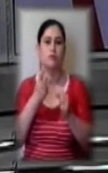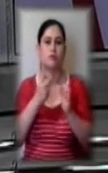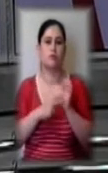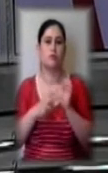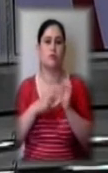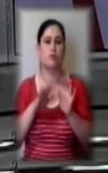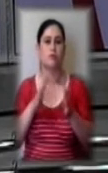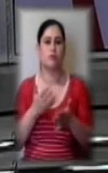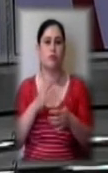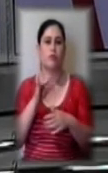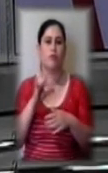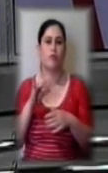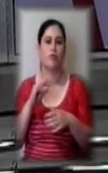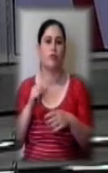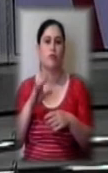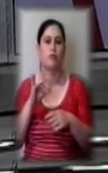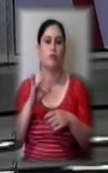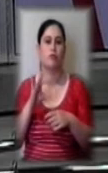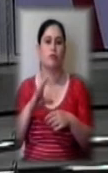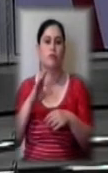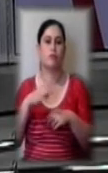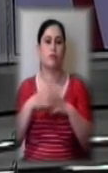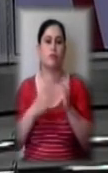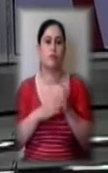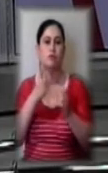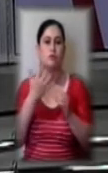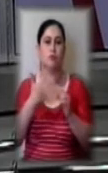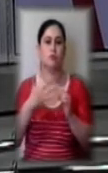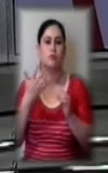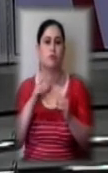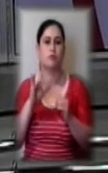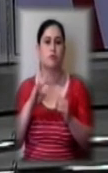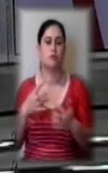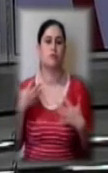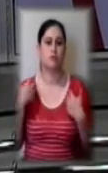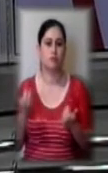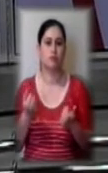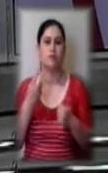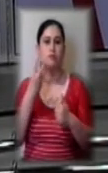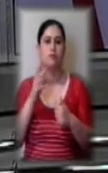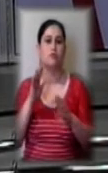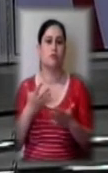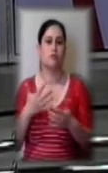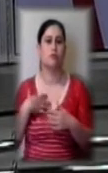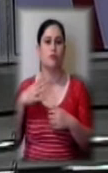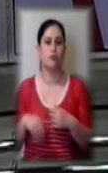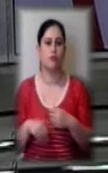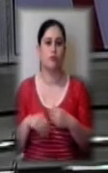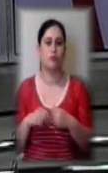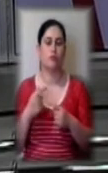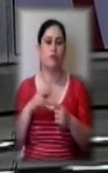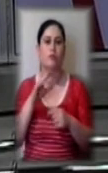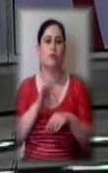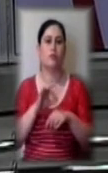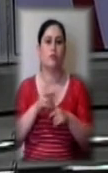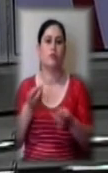інфікування коронавірусом COVID-19. 155 пацієнтів одужали, три випадки летальні. Інфікованими залишаються